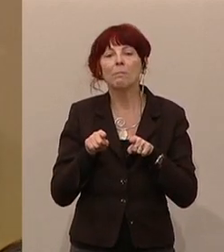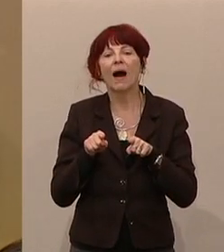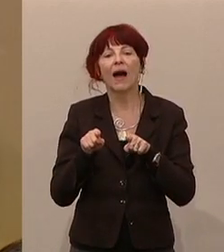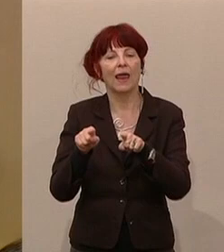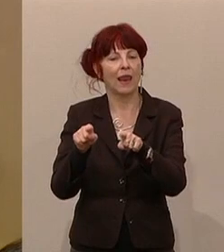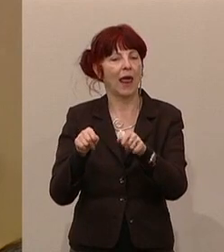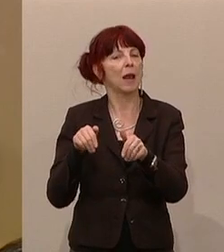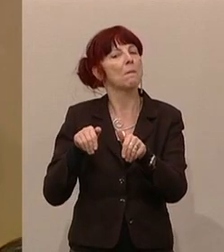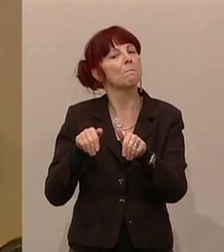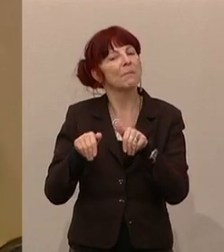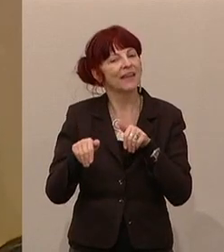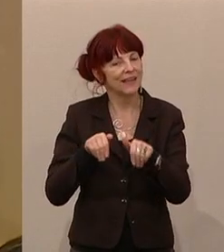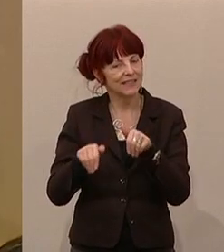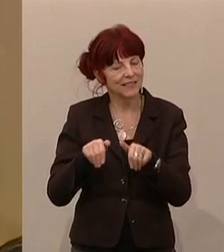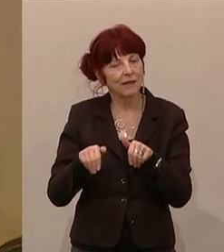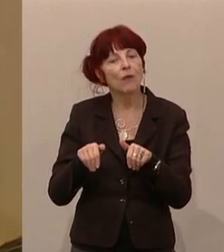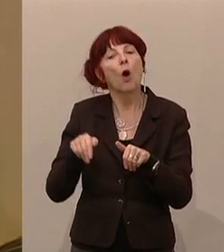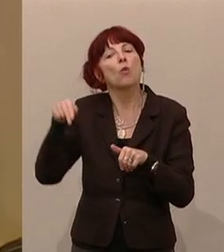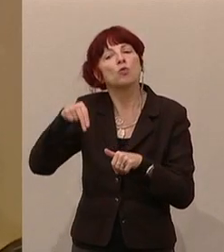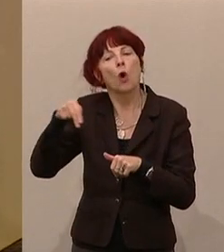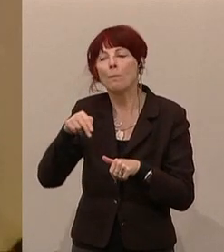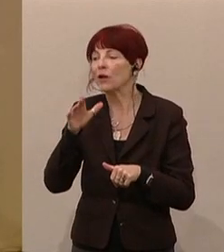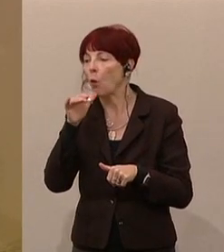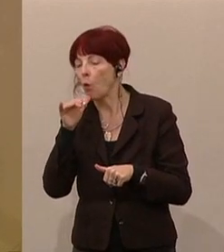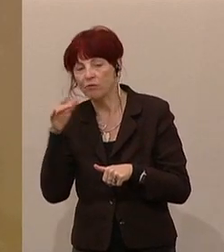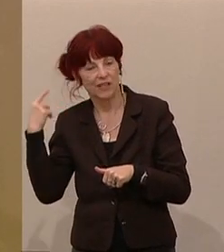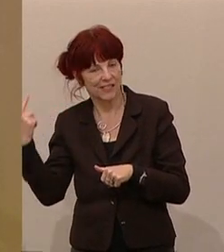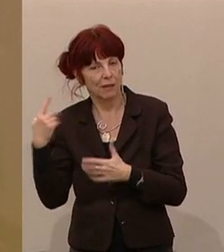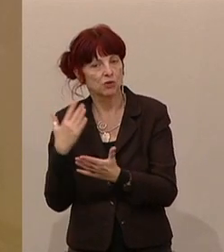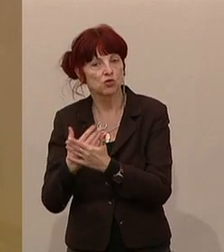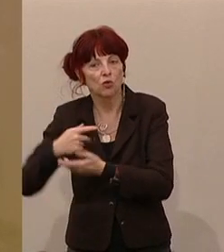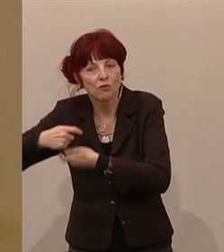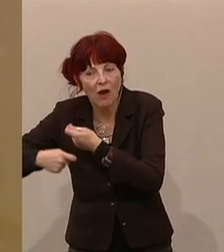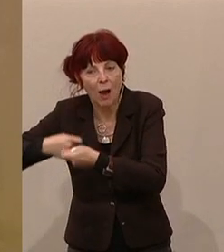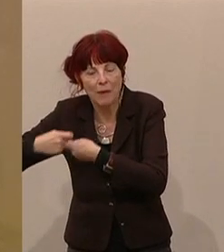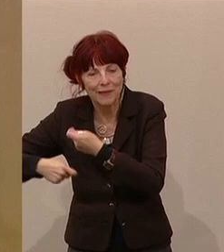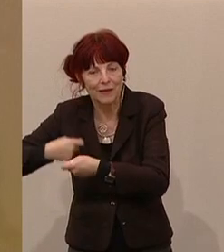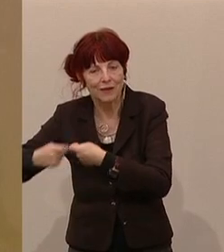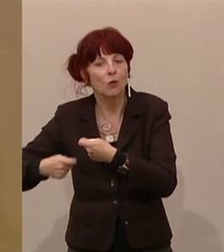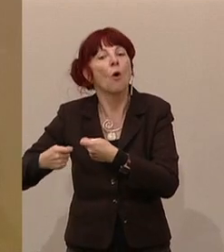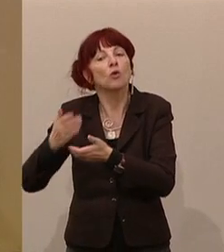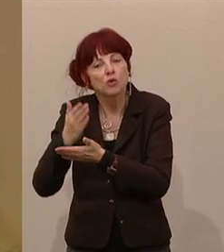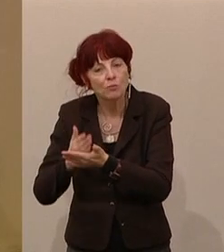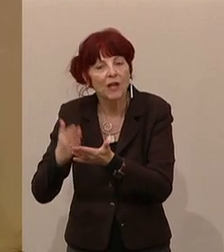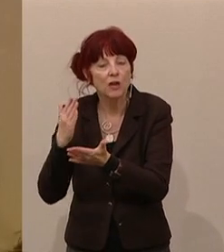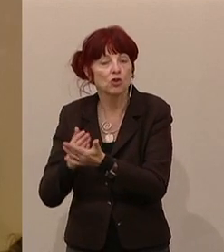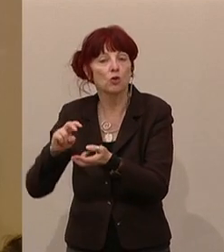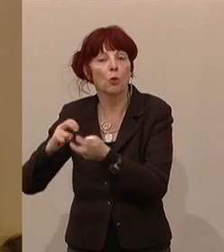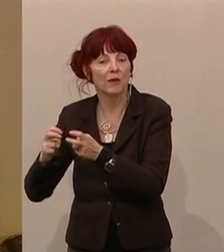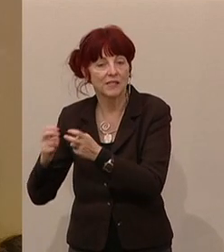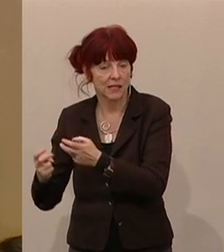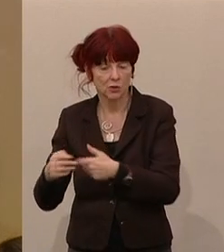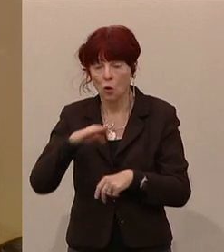so will, beim Norbert Hofer in Arbeit oder teilweise auch schon passiert. Und da muss ich sagen, ich muss mir auch bei etlichen